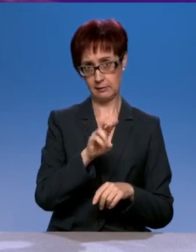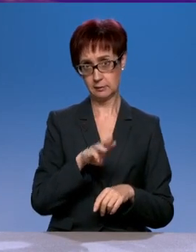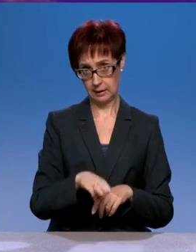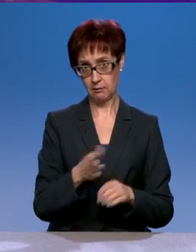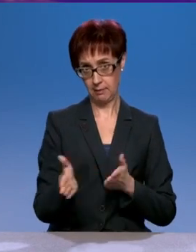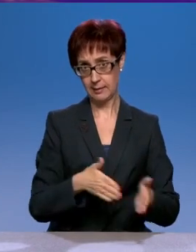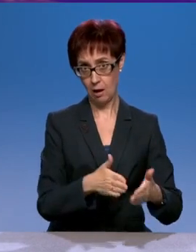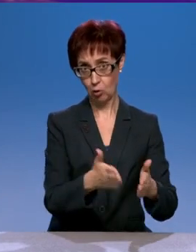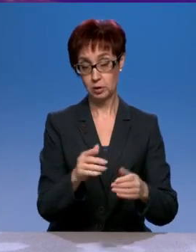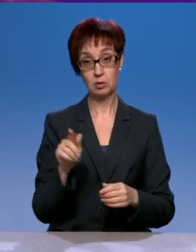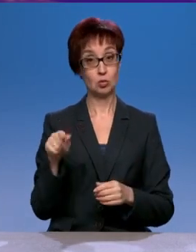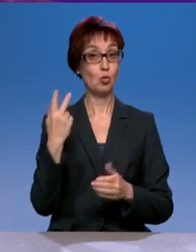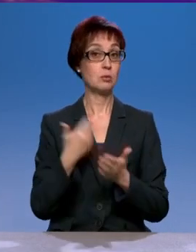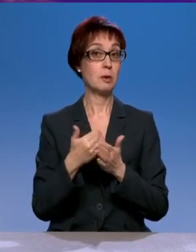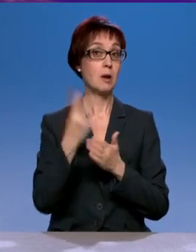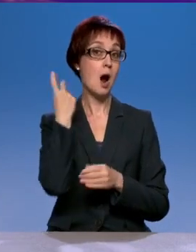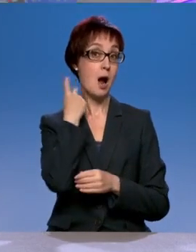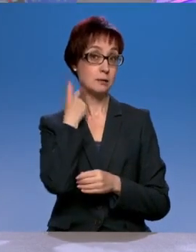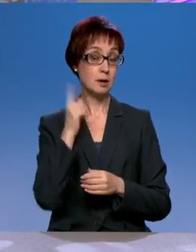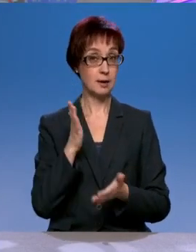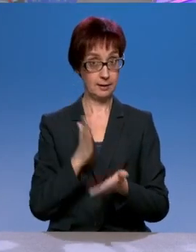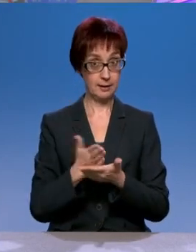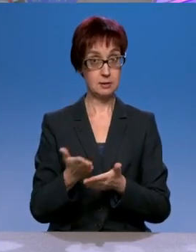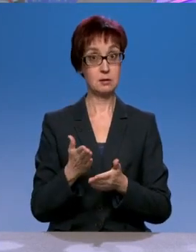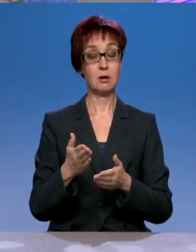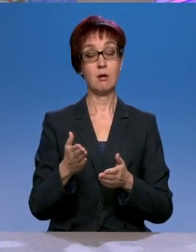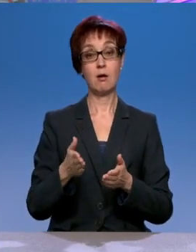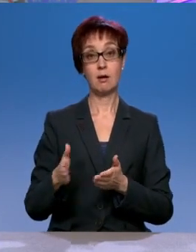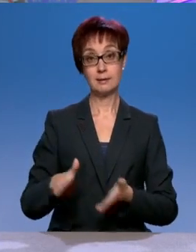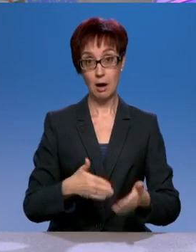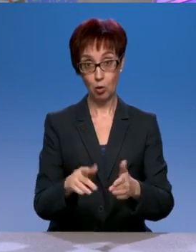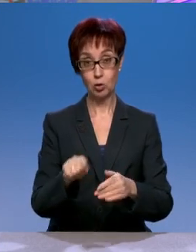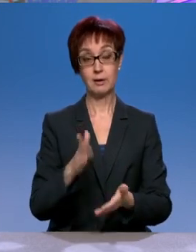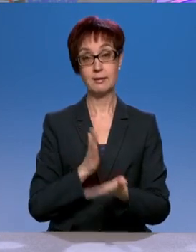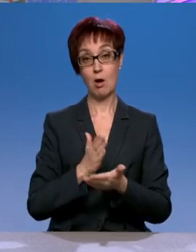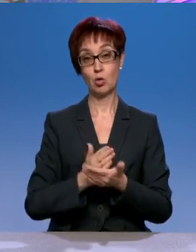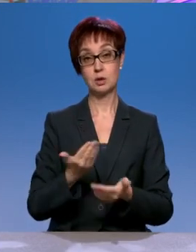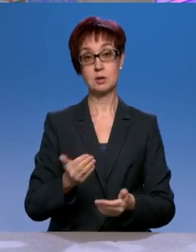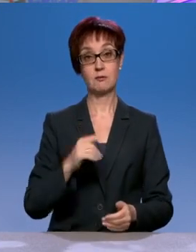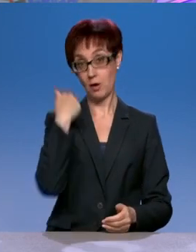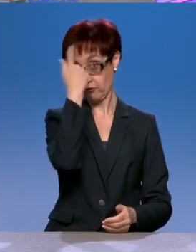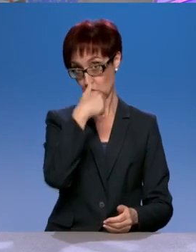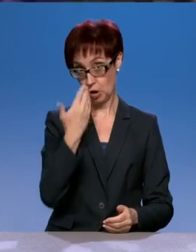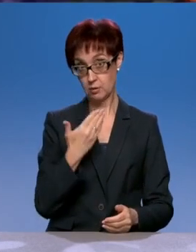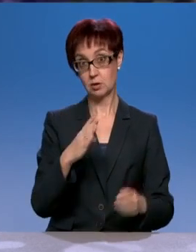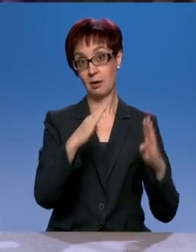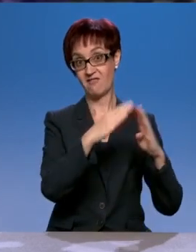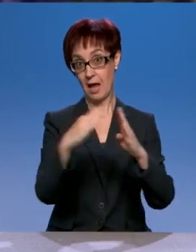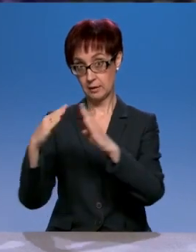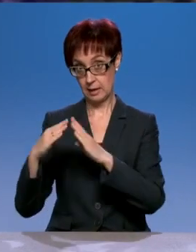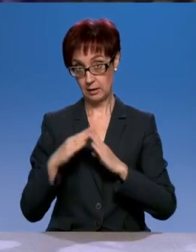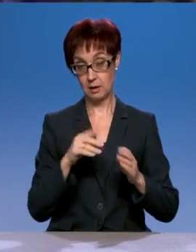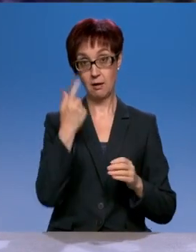эти вот трассы, которые расположены в частных владениях. пересекают между... Там вообще одна полоса, она